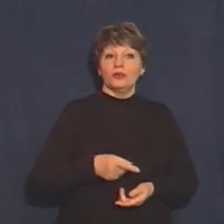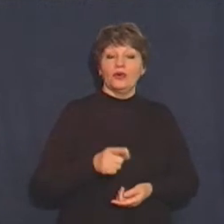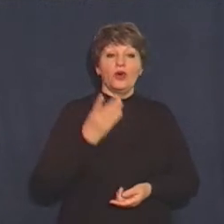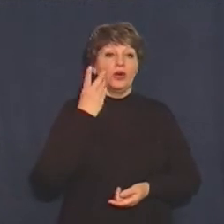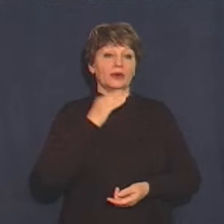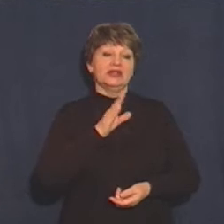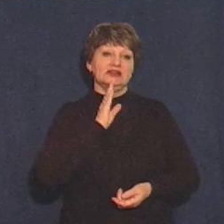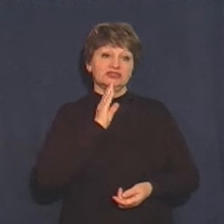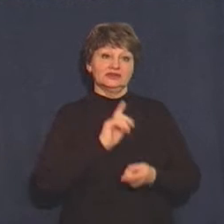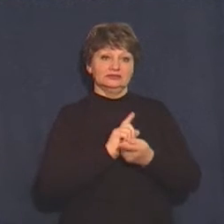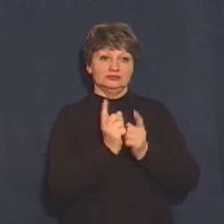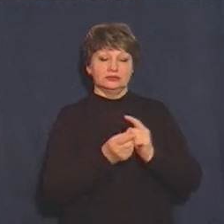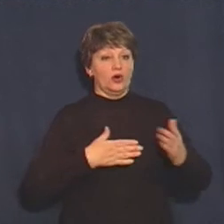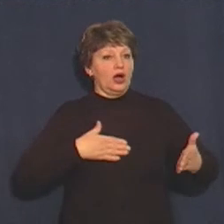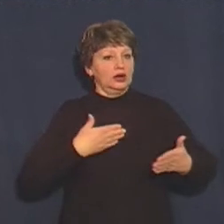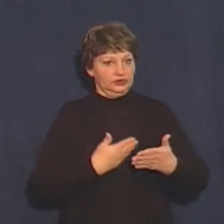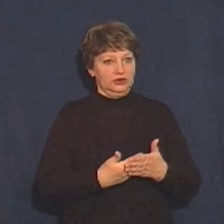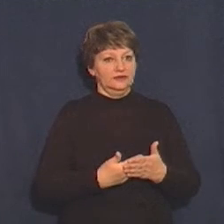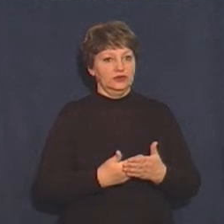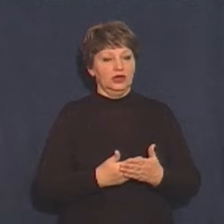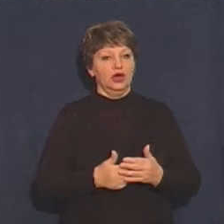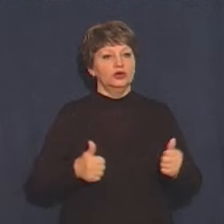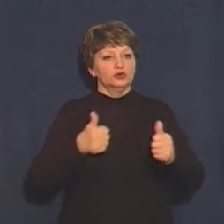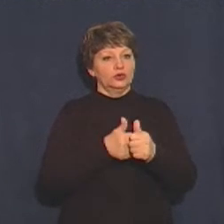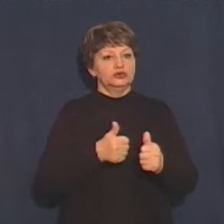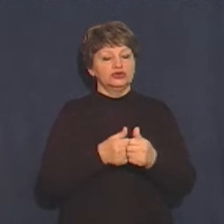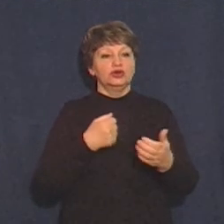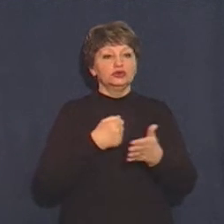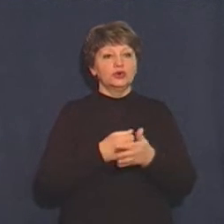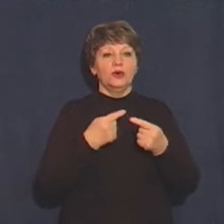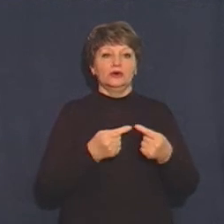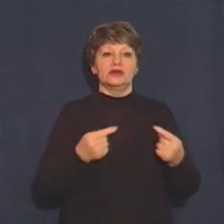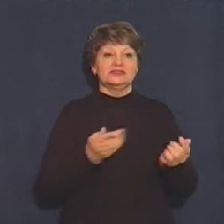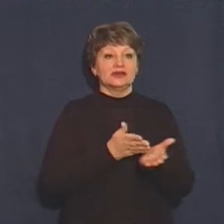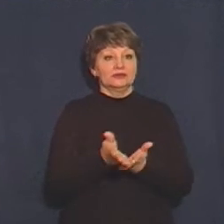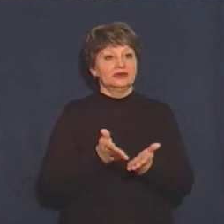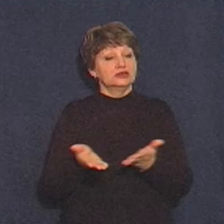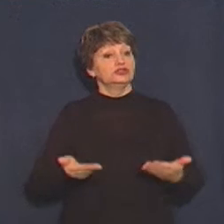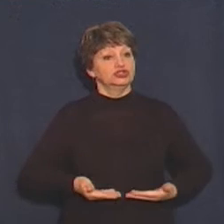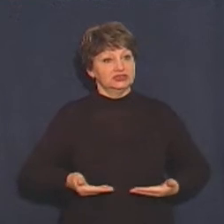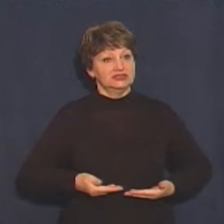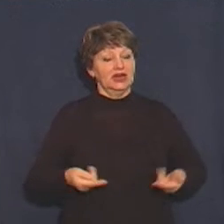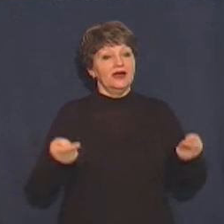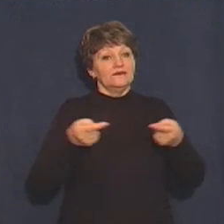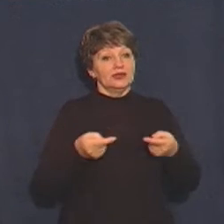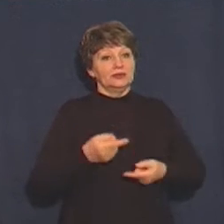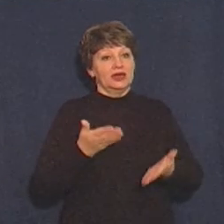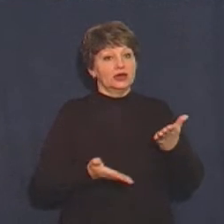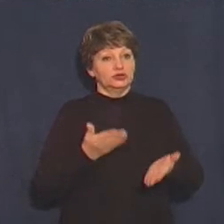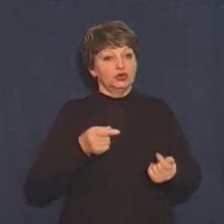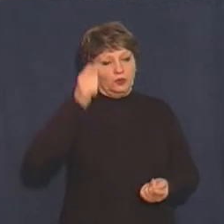активнішими, намагаються долучитися до різних сфер життя. І, відповідно, якщо чоловіча мода